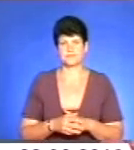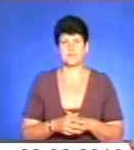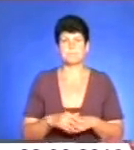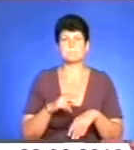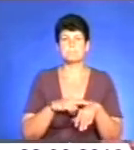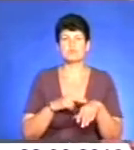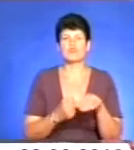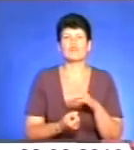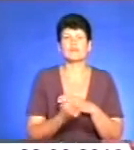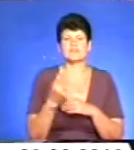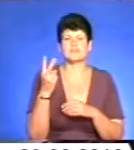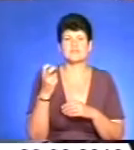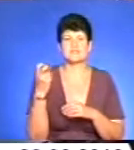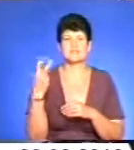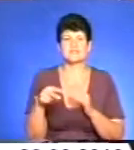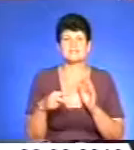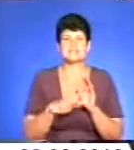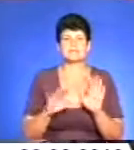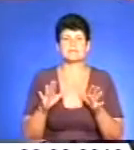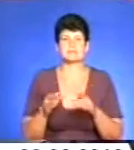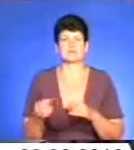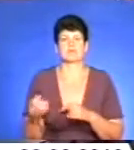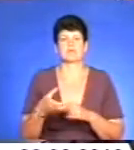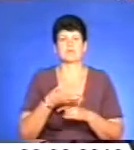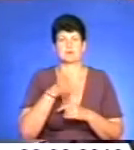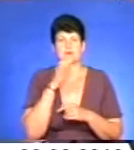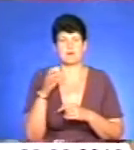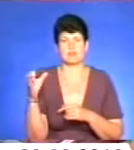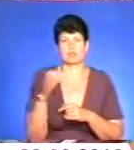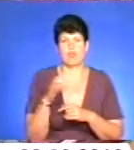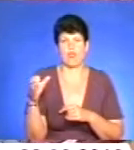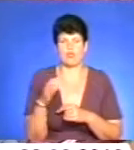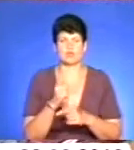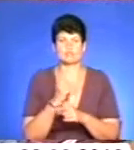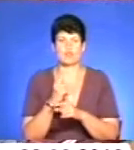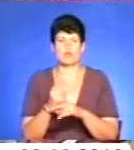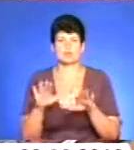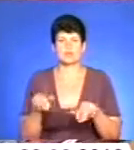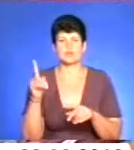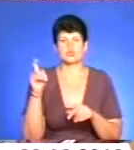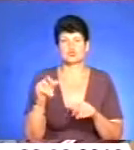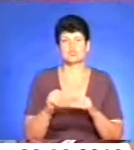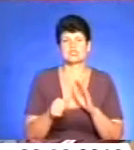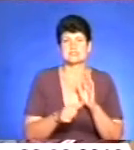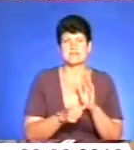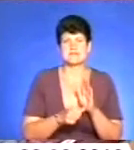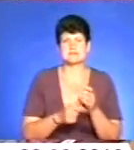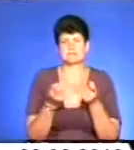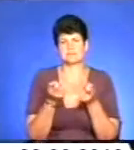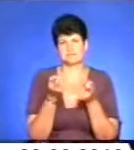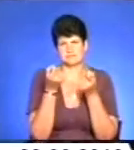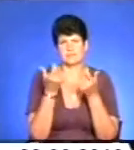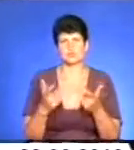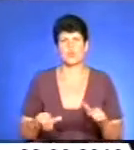287 випадків розпаття алкогольних напоїв у заборонених законом місцях та 116 – дрібного хуліганства. Було